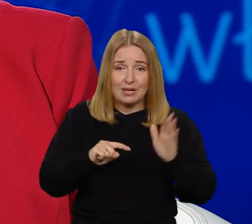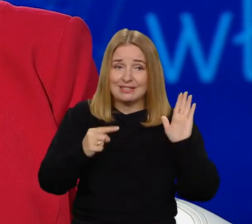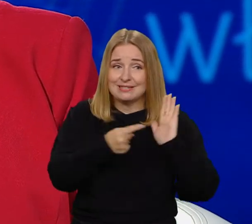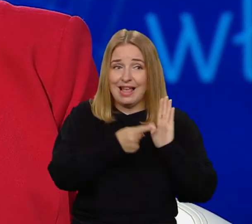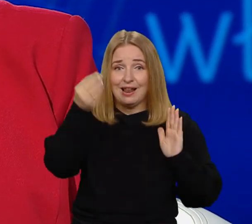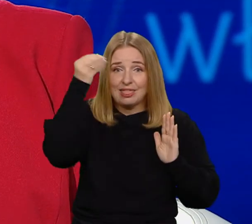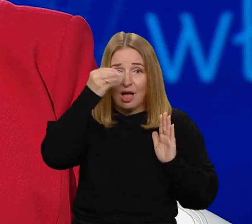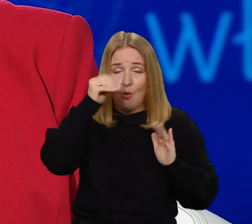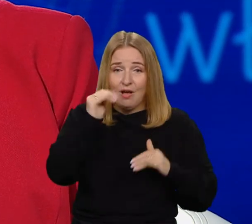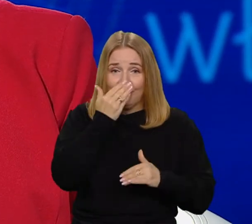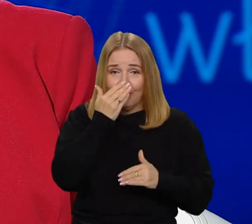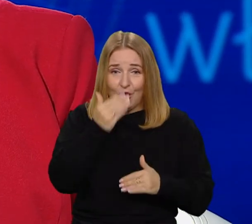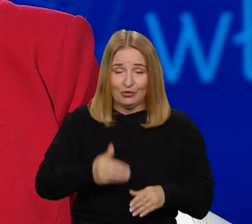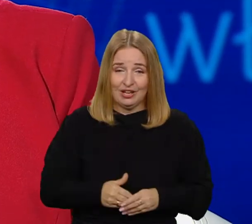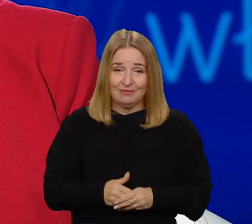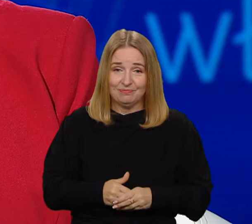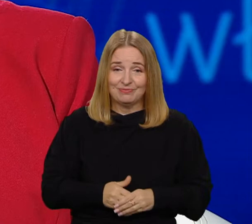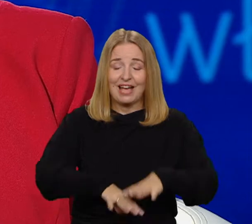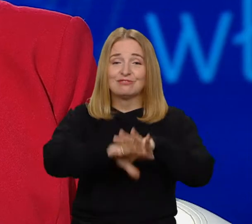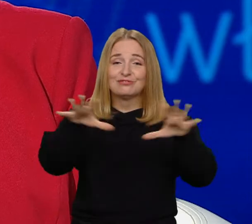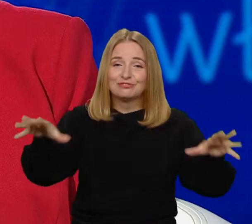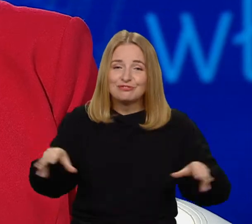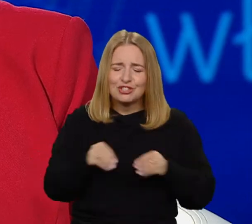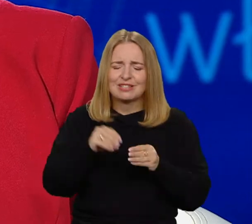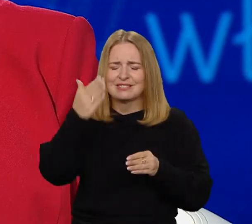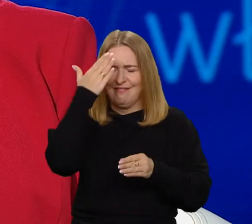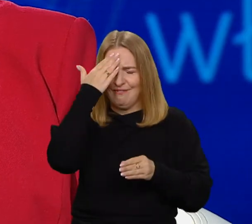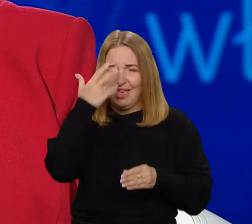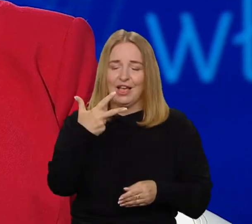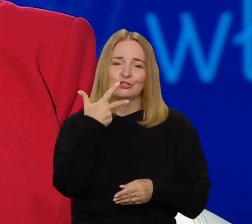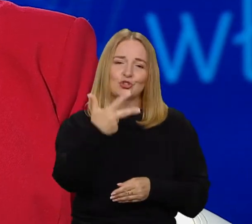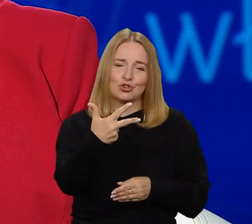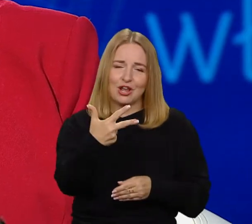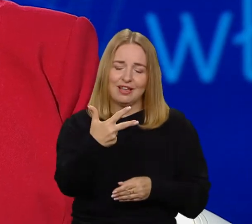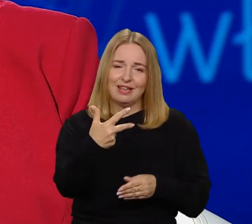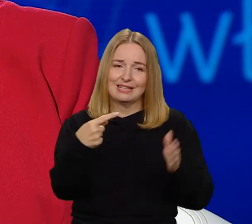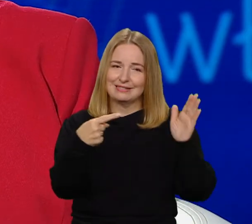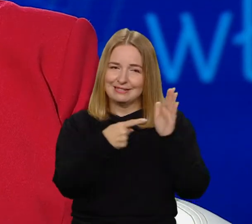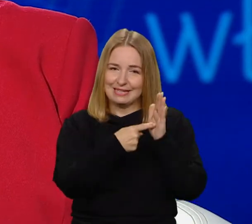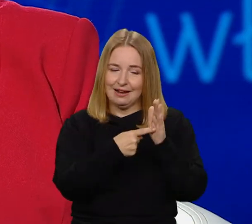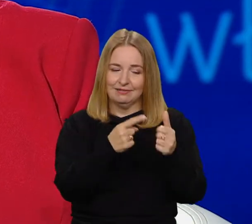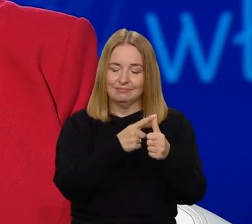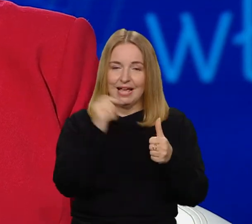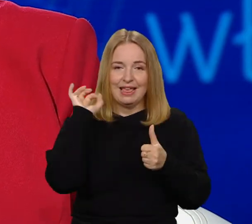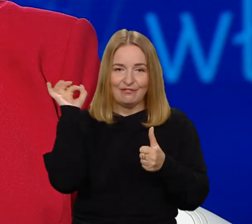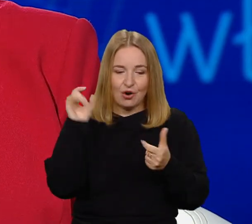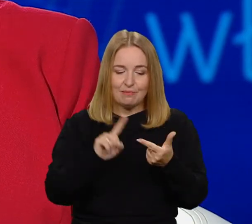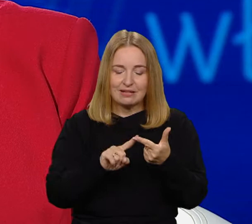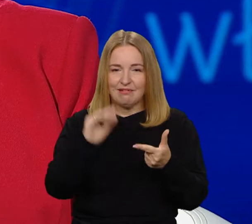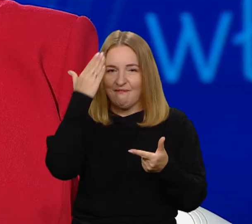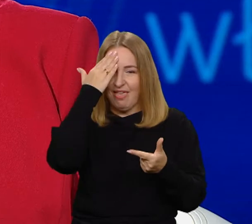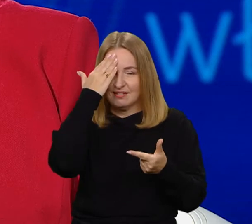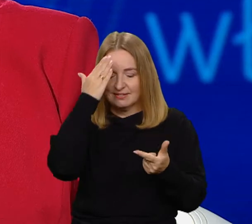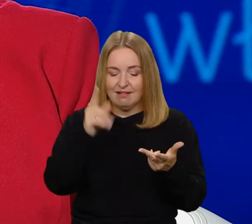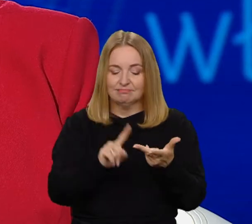gruncie rzeczy. Wszyscy wiemy, że są trzy podstawowe, składowe czy cele zdobywanie informacji, zdobywanie wiedzy.